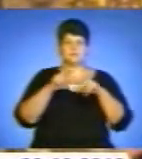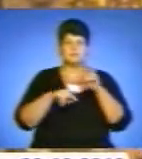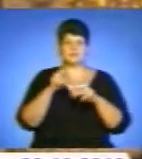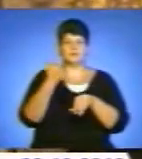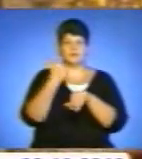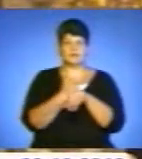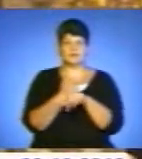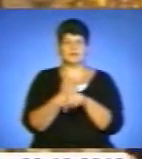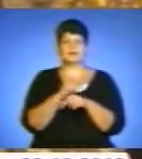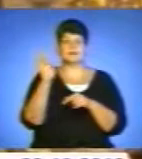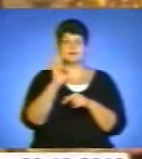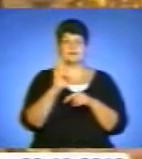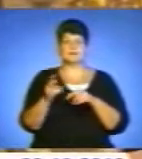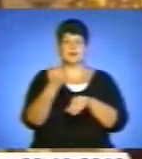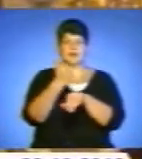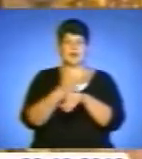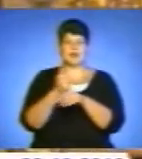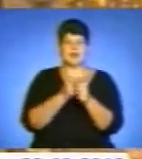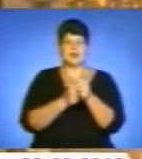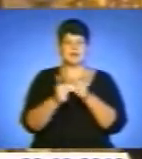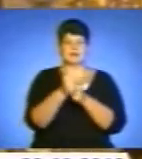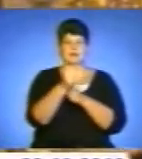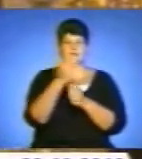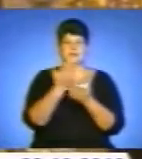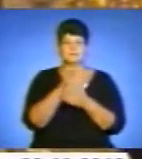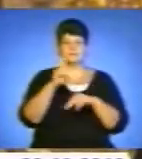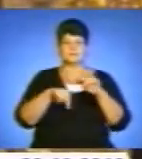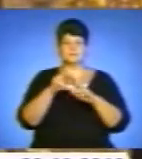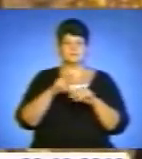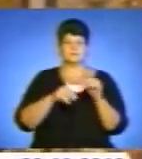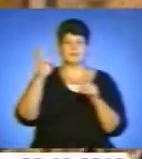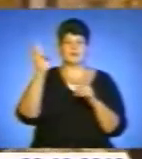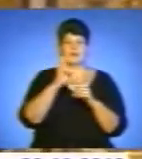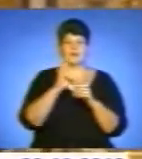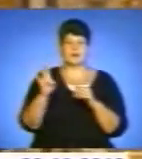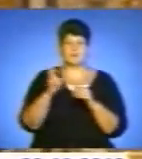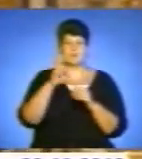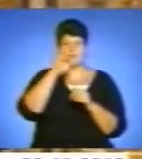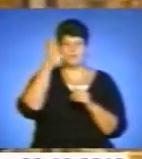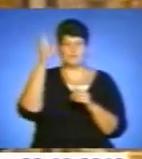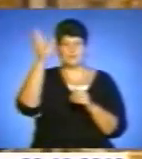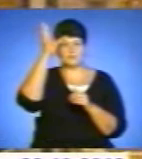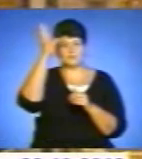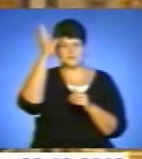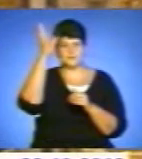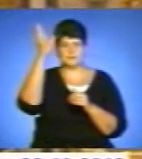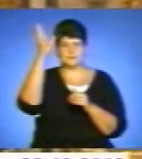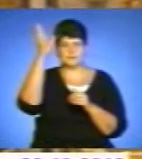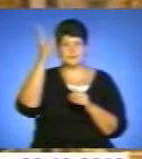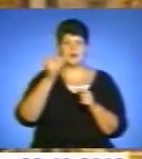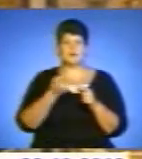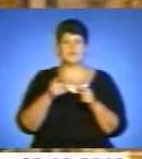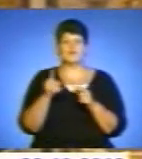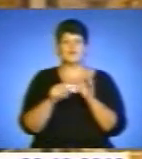лідерах, які в столиці будували храм Божої примудрості. В VI столітті будувалися